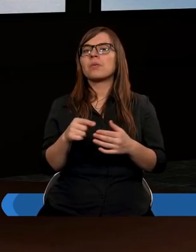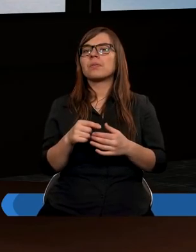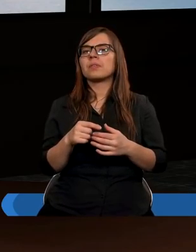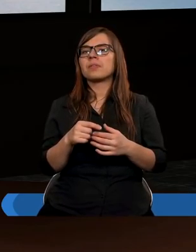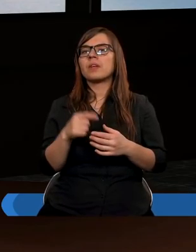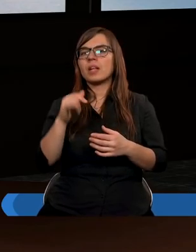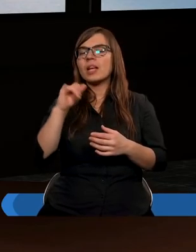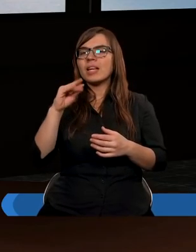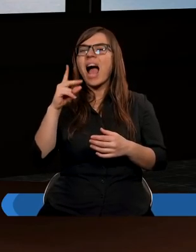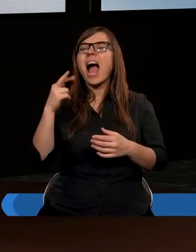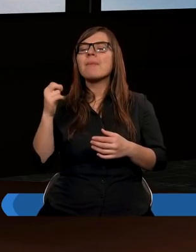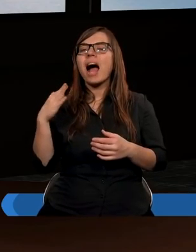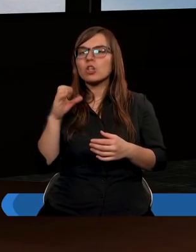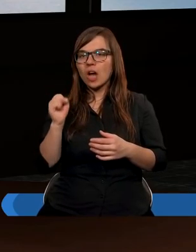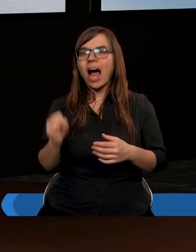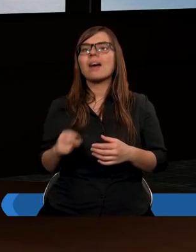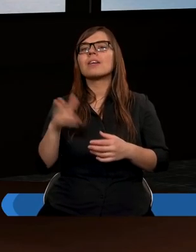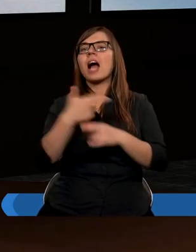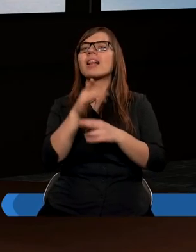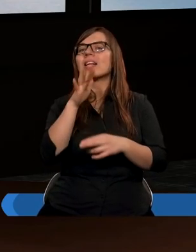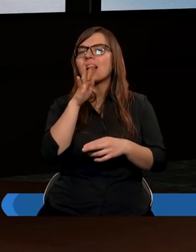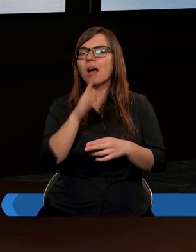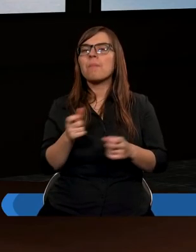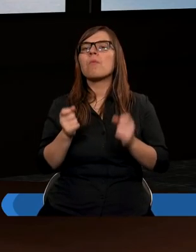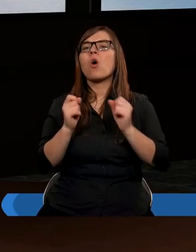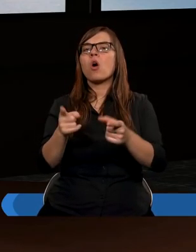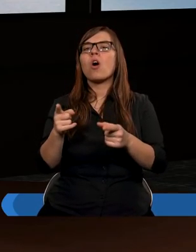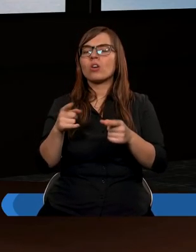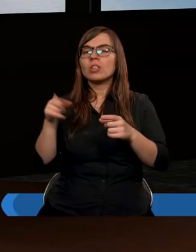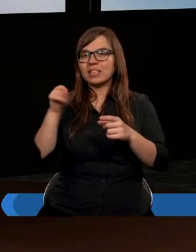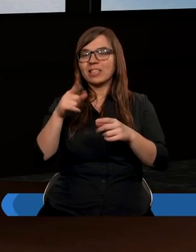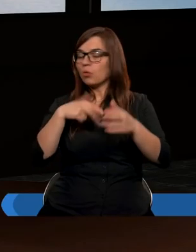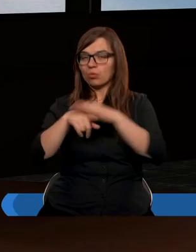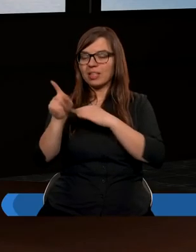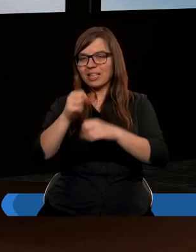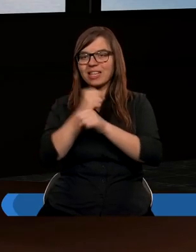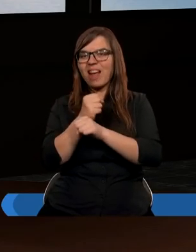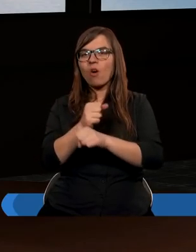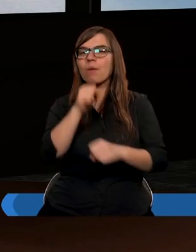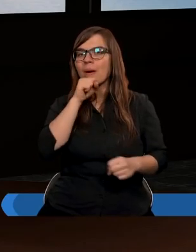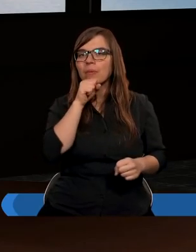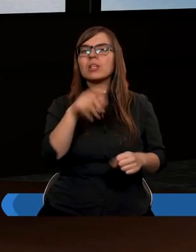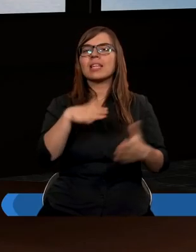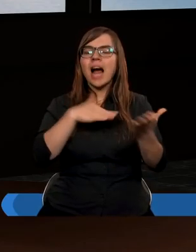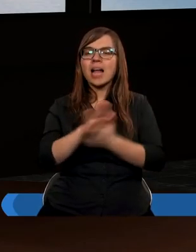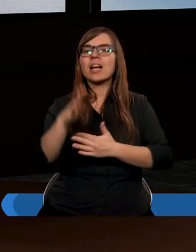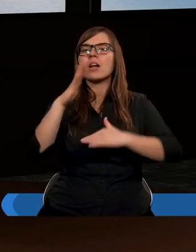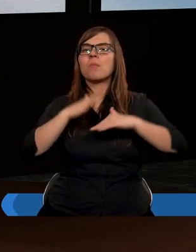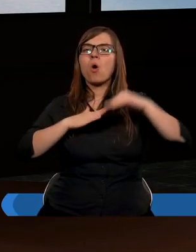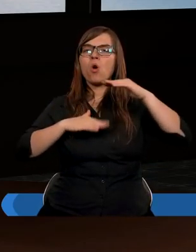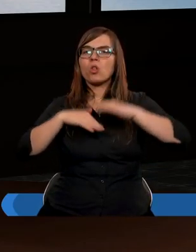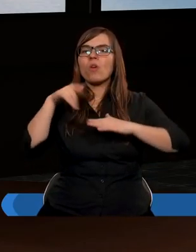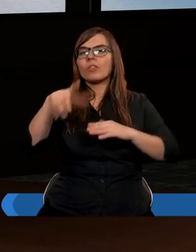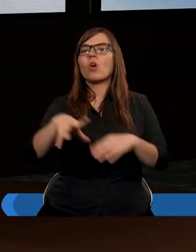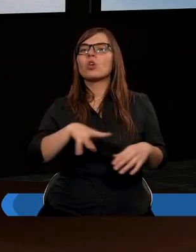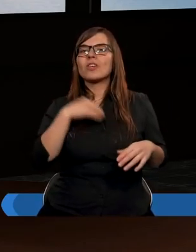i Nehemiasza taki przykład, kiedy Izraelici powrócili z niewoli babilońskiej i zaczęli budować tą